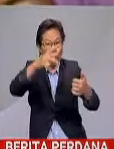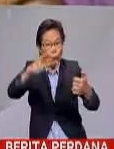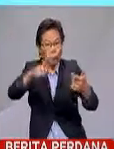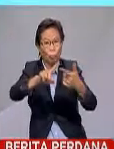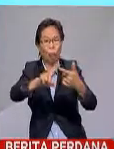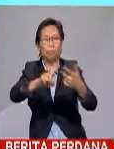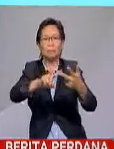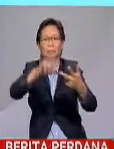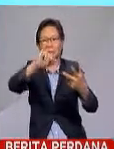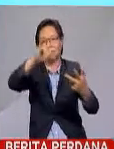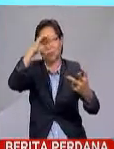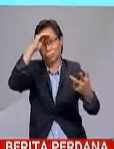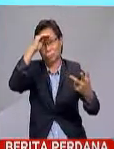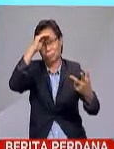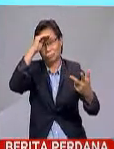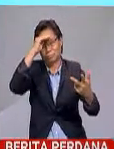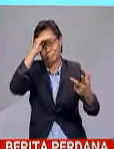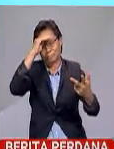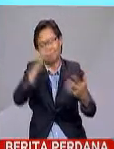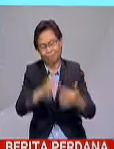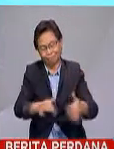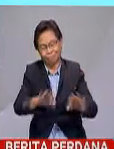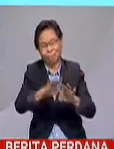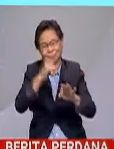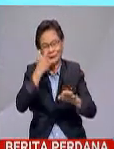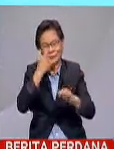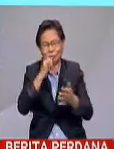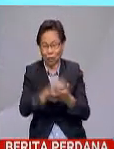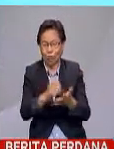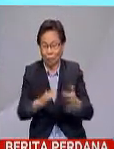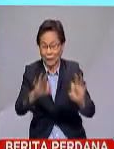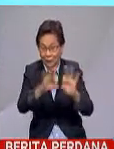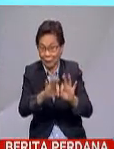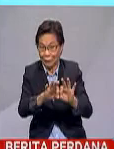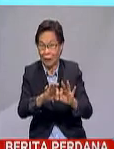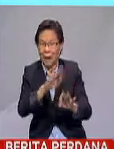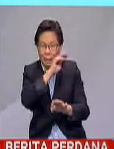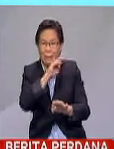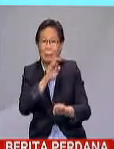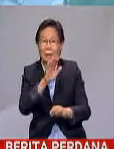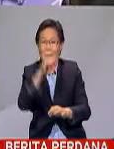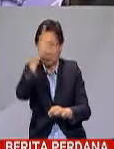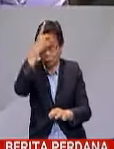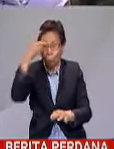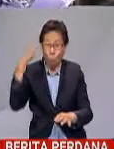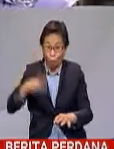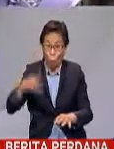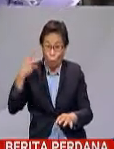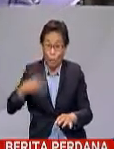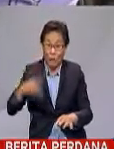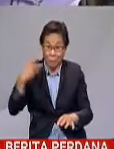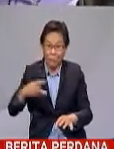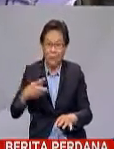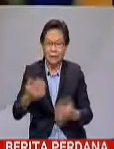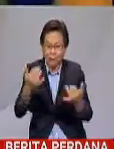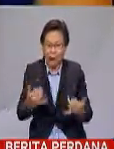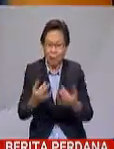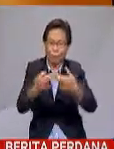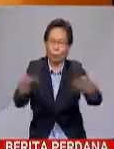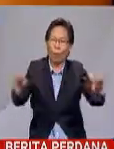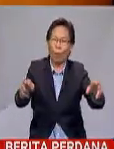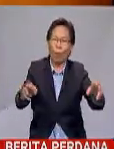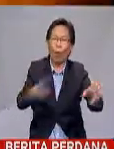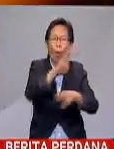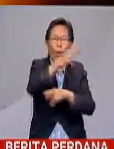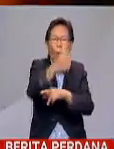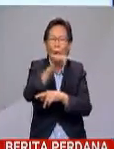Lumpur dan Johor. Melihat kepentingan talian tersebut, beliau yang juga Menteri Pembangunan Wanita, Keluarga dan Masyarakat, hari ini melancarkan